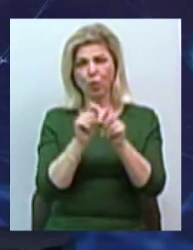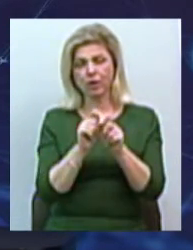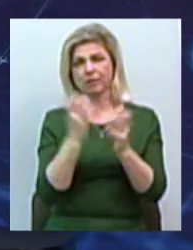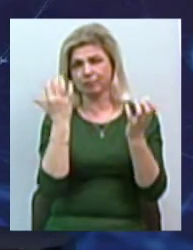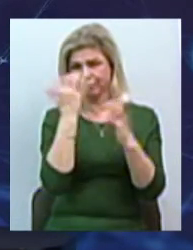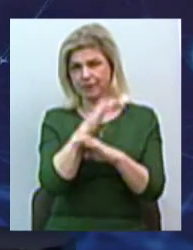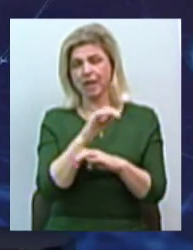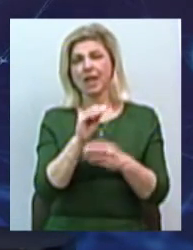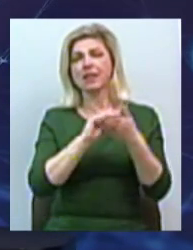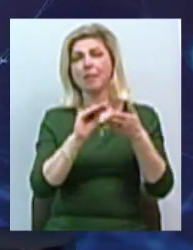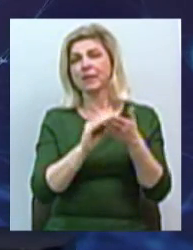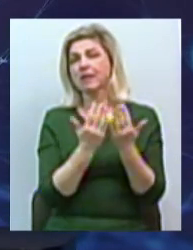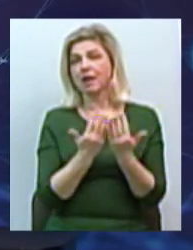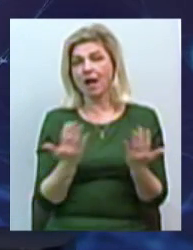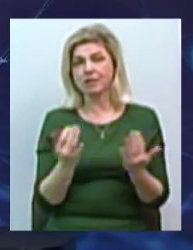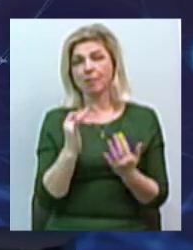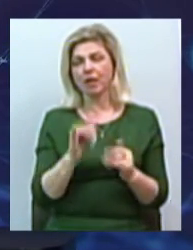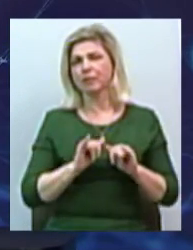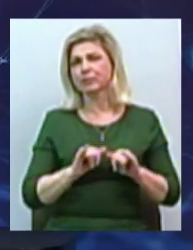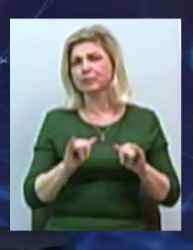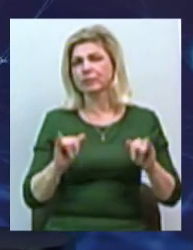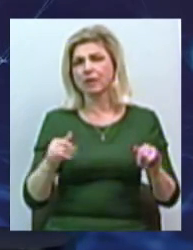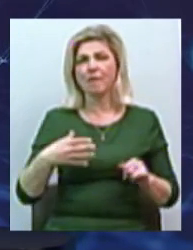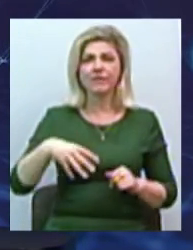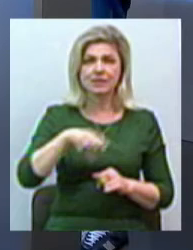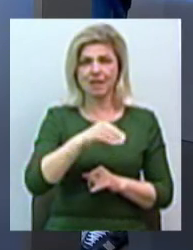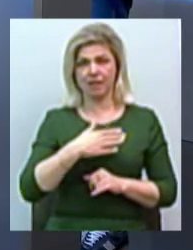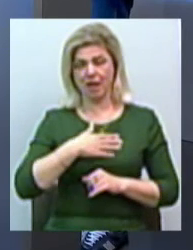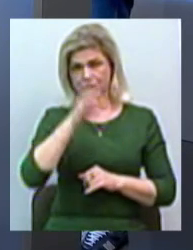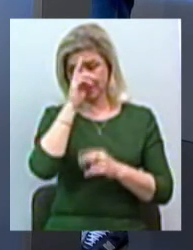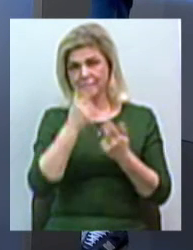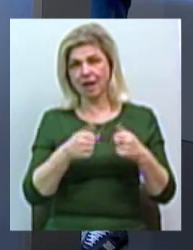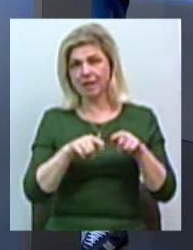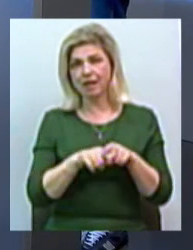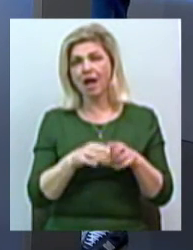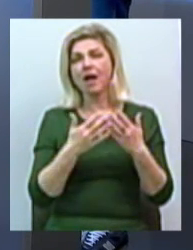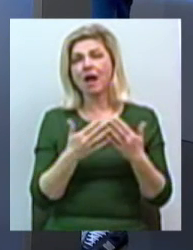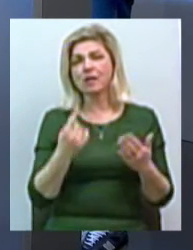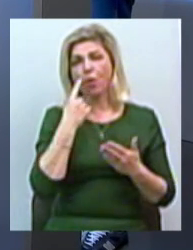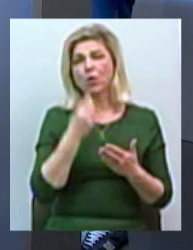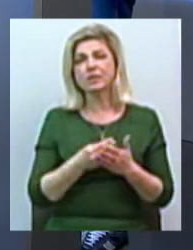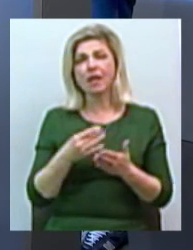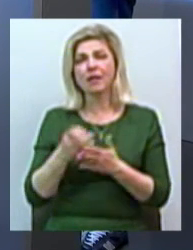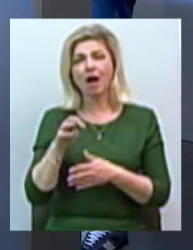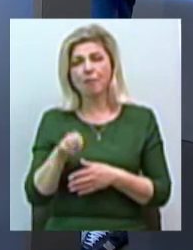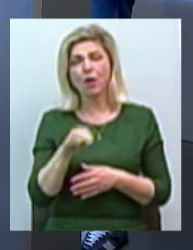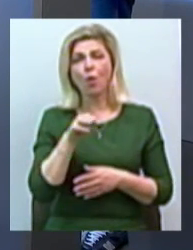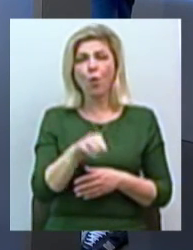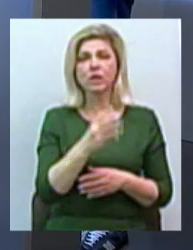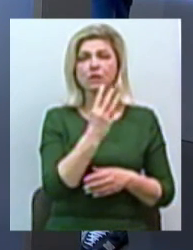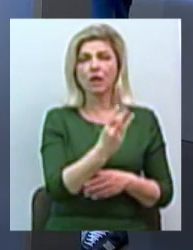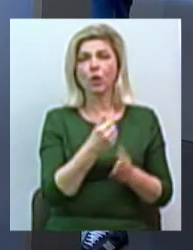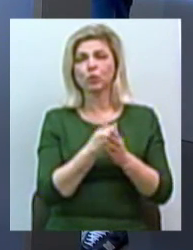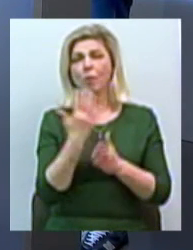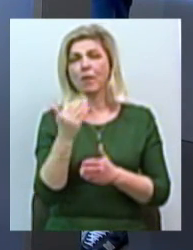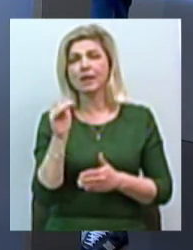з надписями самими разними і розплодилися по всій нашій країні. По самим разним оцінкам, от 3 до 5 тисячі грових